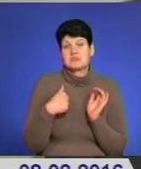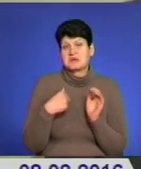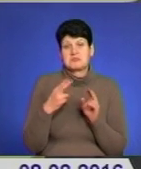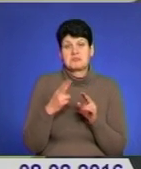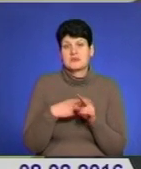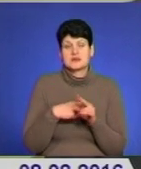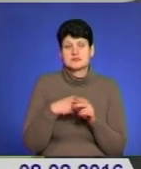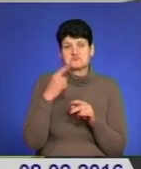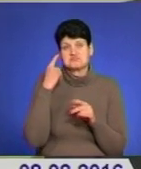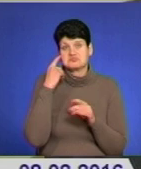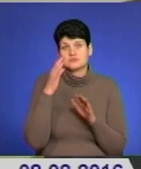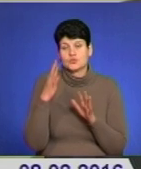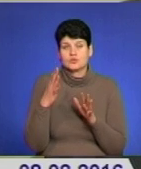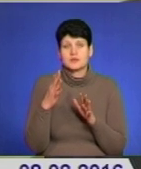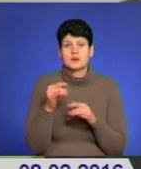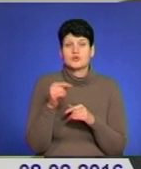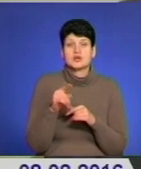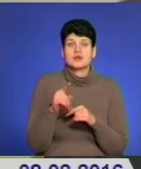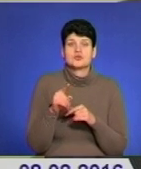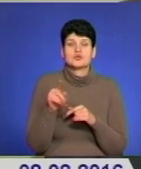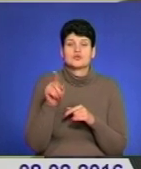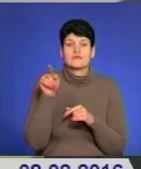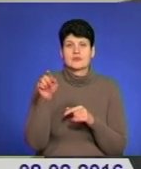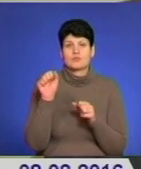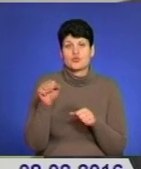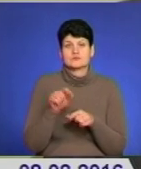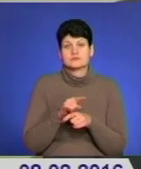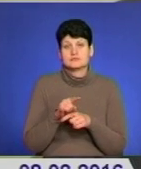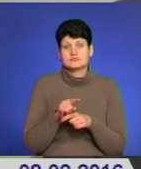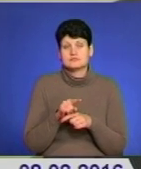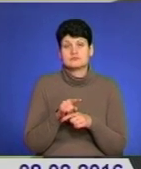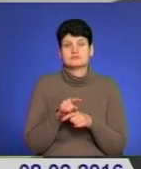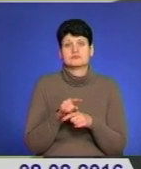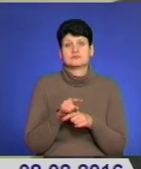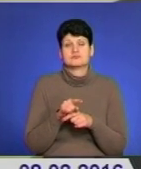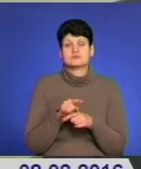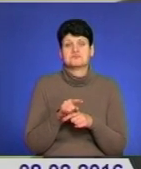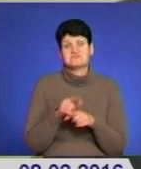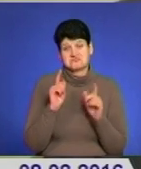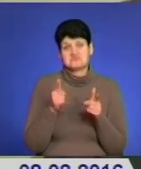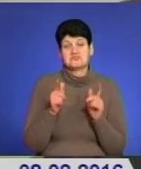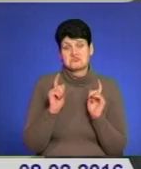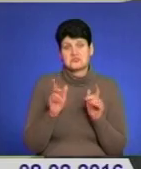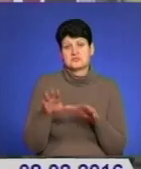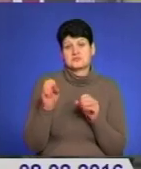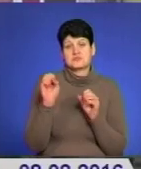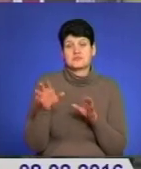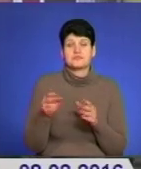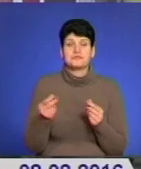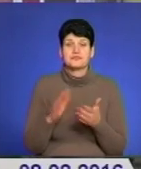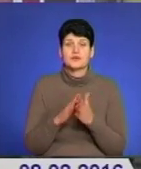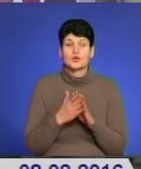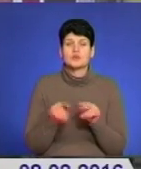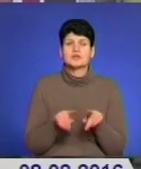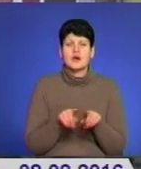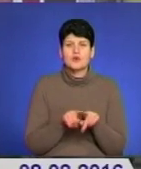лишньої думки про те, що він міг бути шахрайом, погодилися на дані умови. Подібні